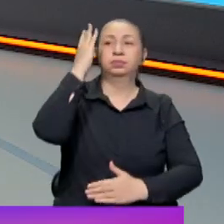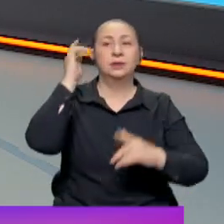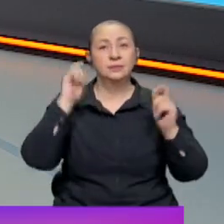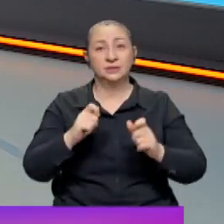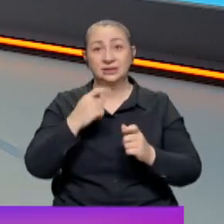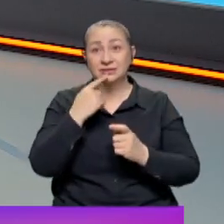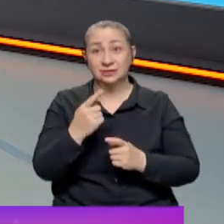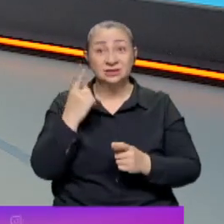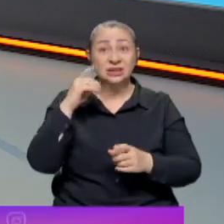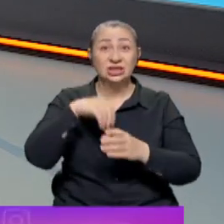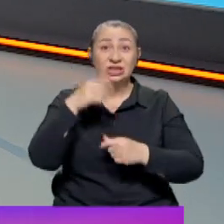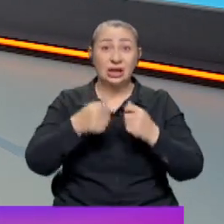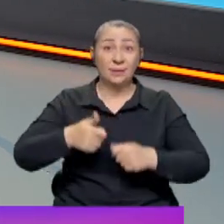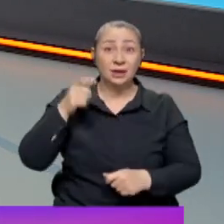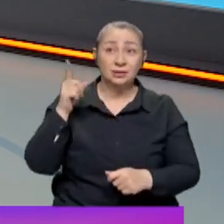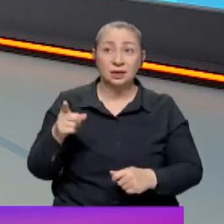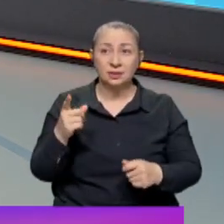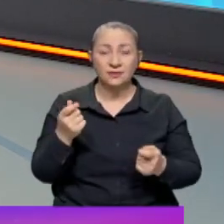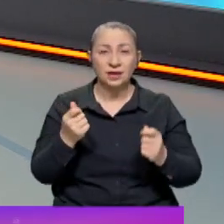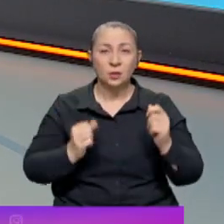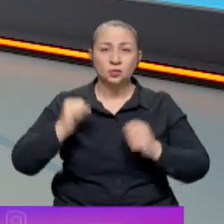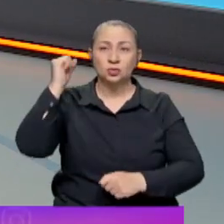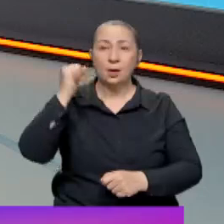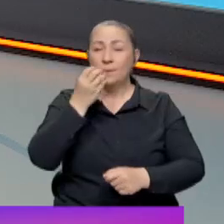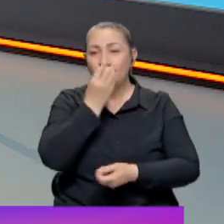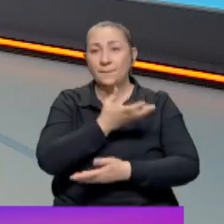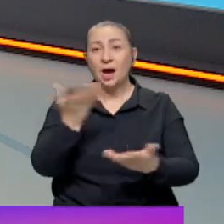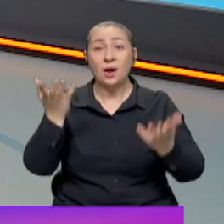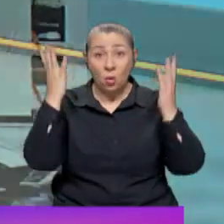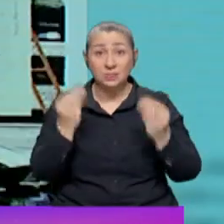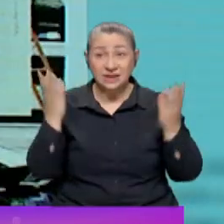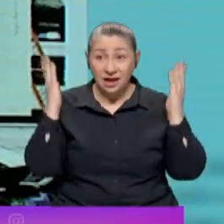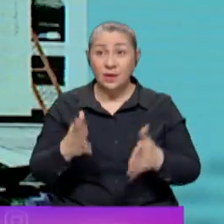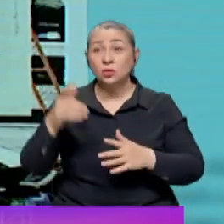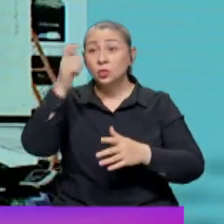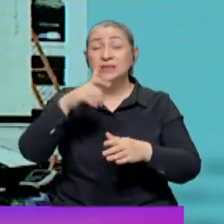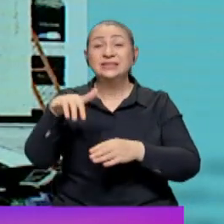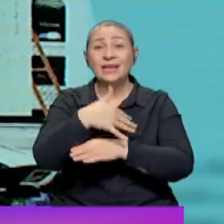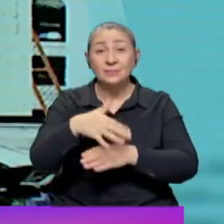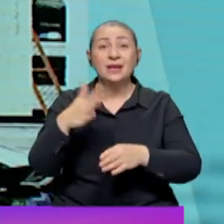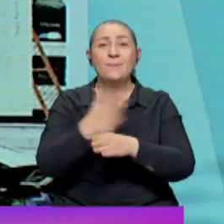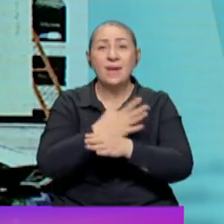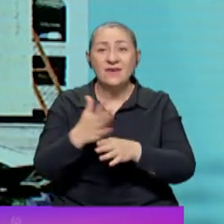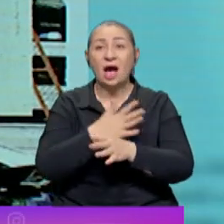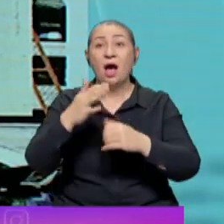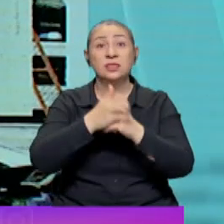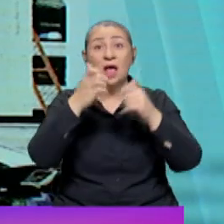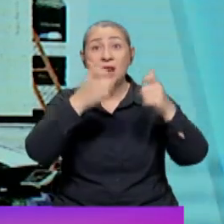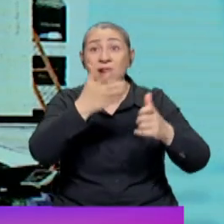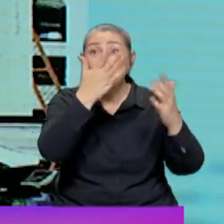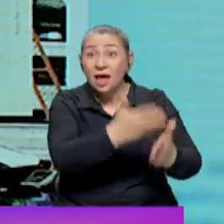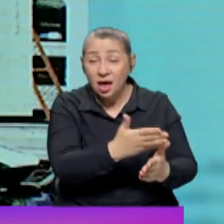ifade duymuştuk İçişleri Bakanı'ndan. Evet fiyatlar uçtu. Bağır mevsimine girilmesine rağmen ülkenin sebze, meyve deposu Antalya